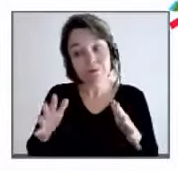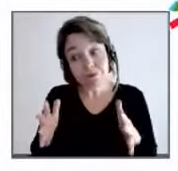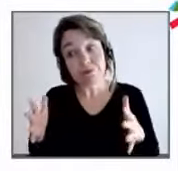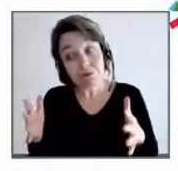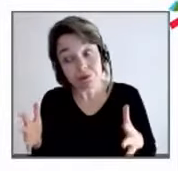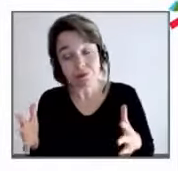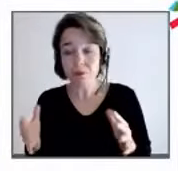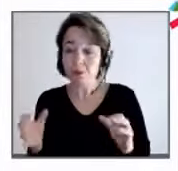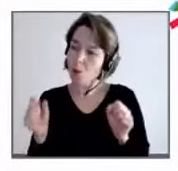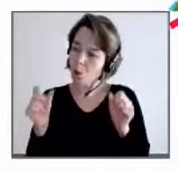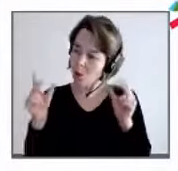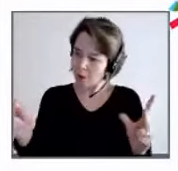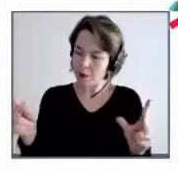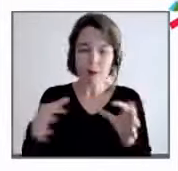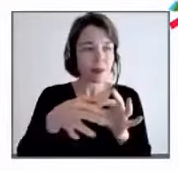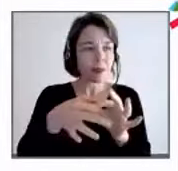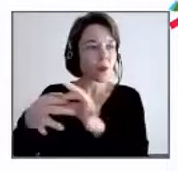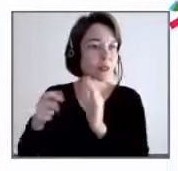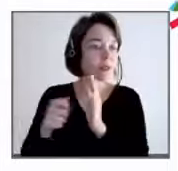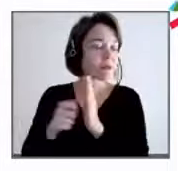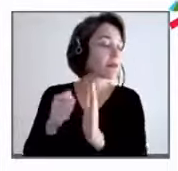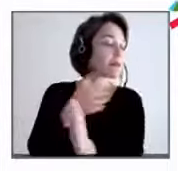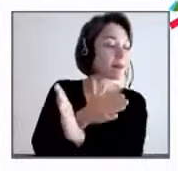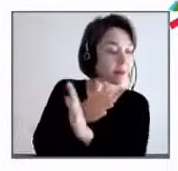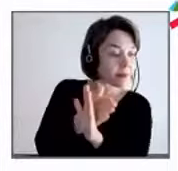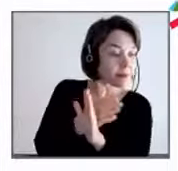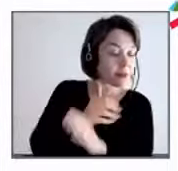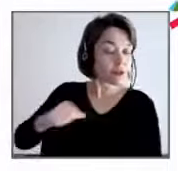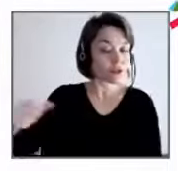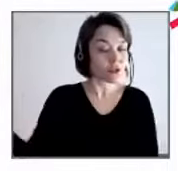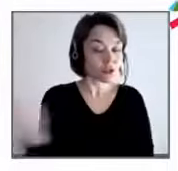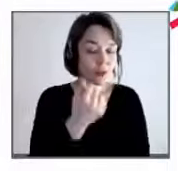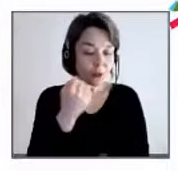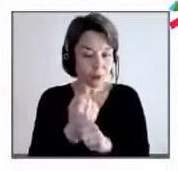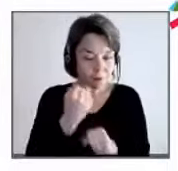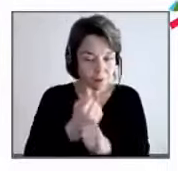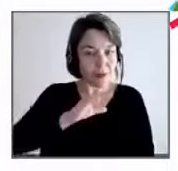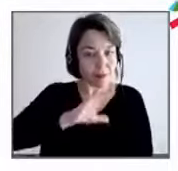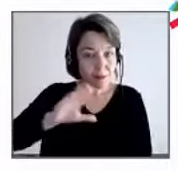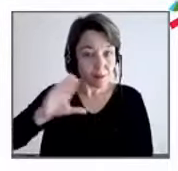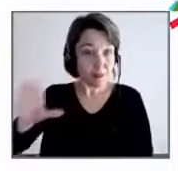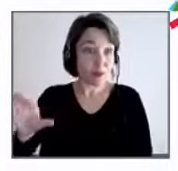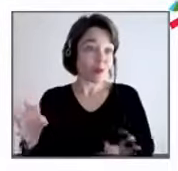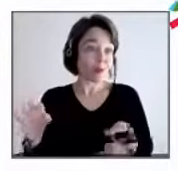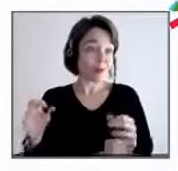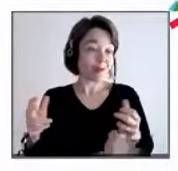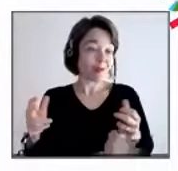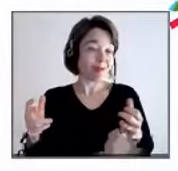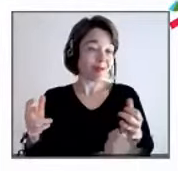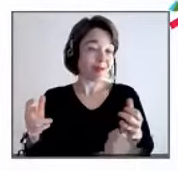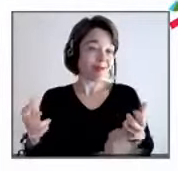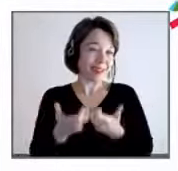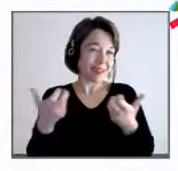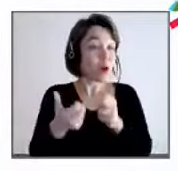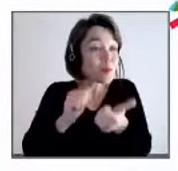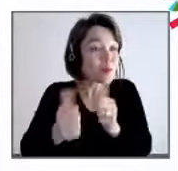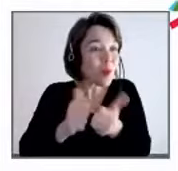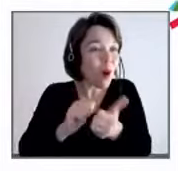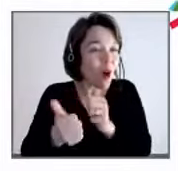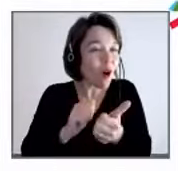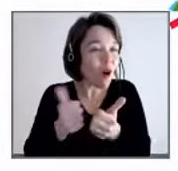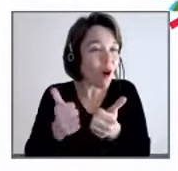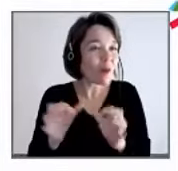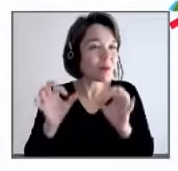en amont, sous-tendu par un travail individuel très fort. Le sport est un très bon exemple pour ça. Il y a quelques temps, j'intervenais après